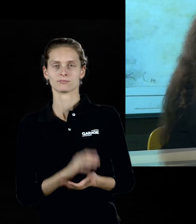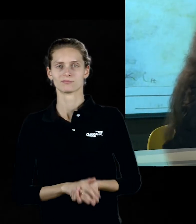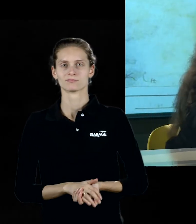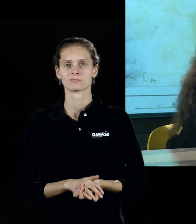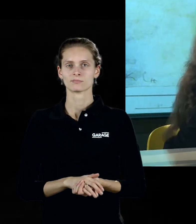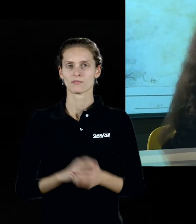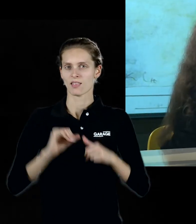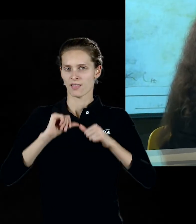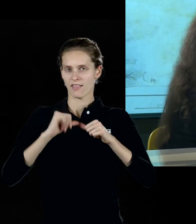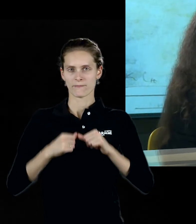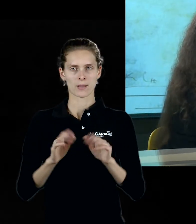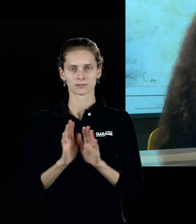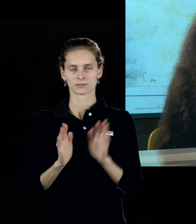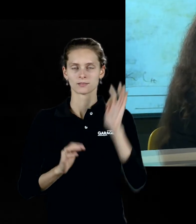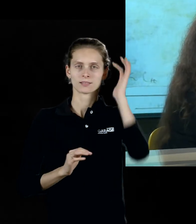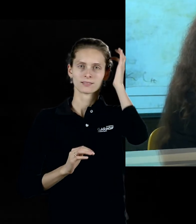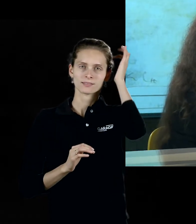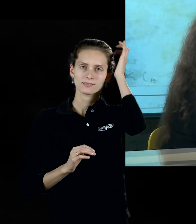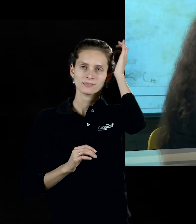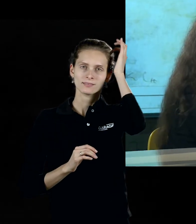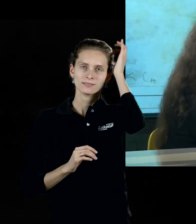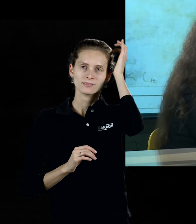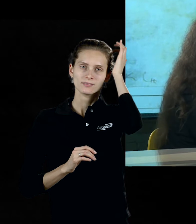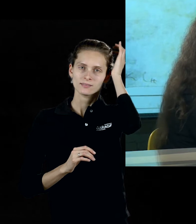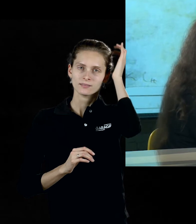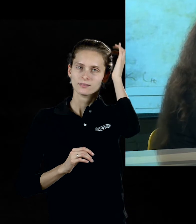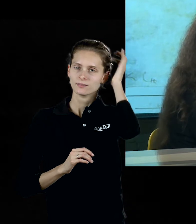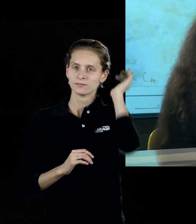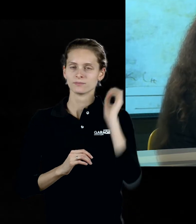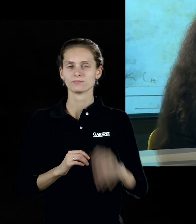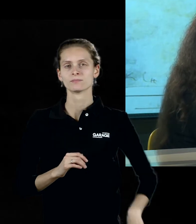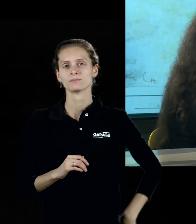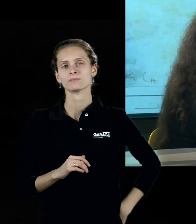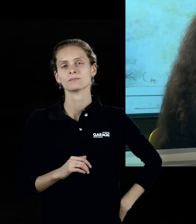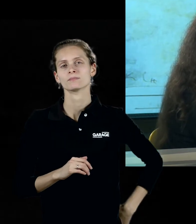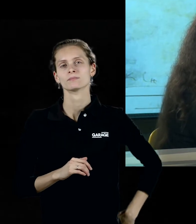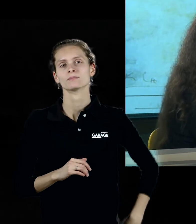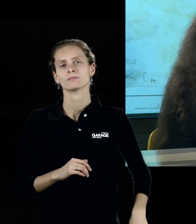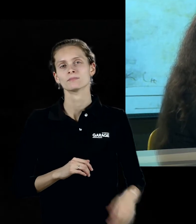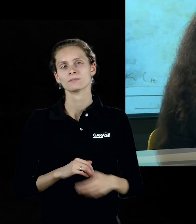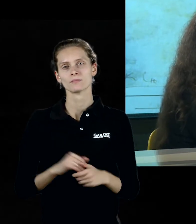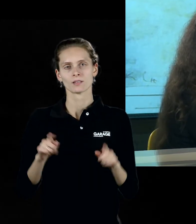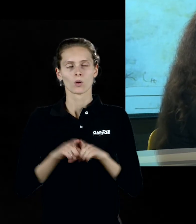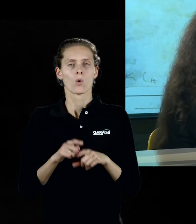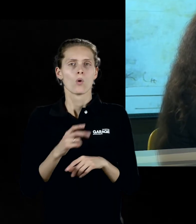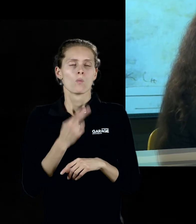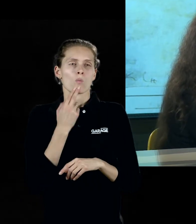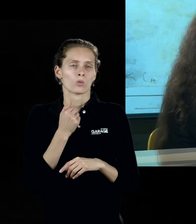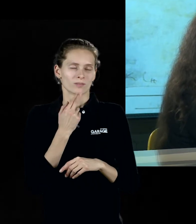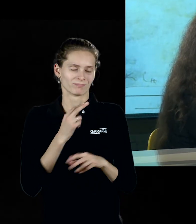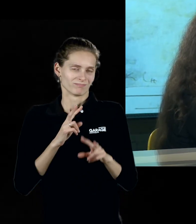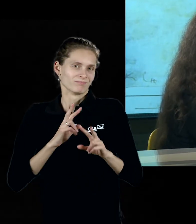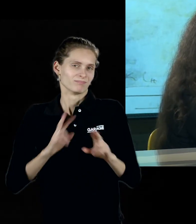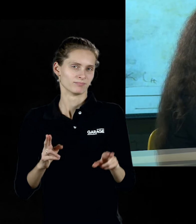застывшим и вечным, а живым и движущимся, в этом всегда есть элемент страха и комизма, вот такой мультипликационности, и в